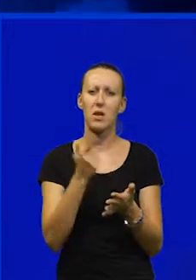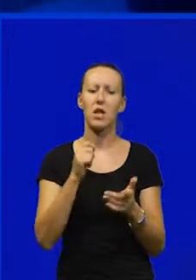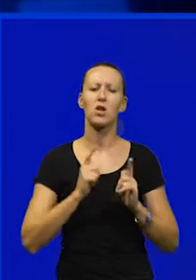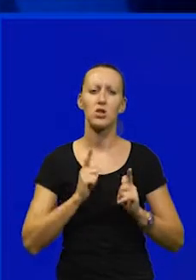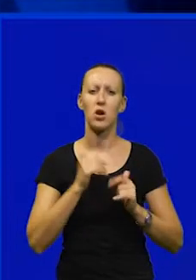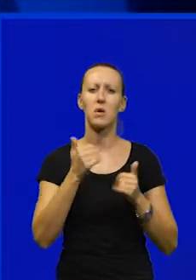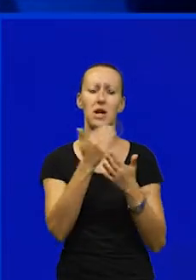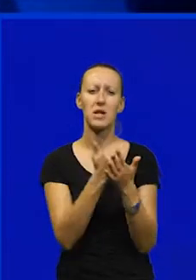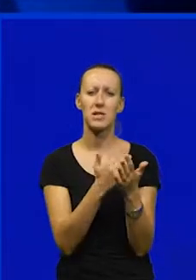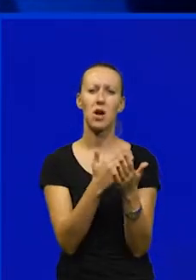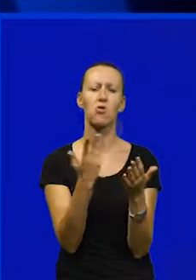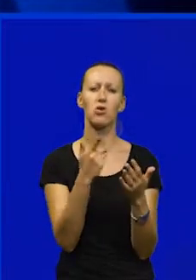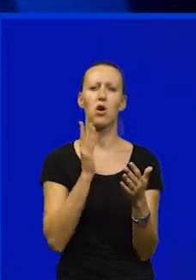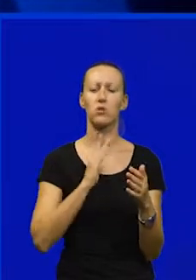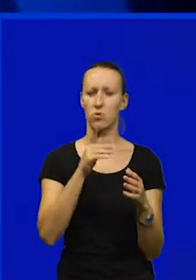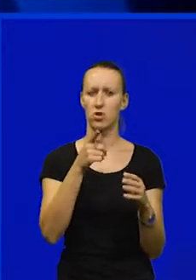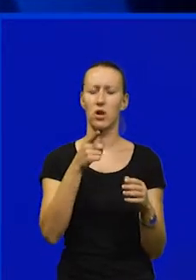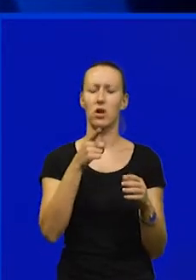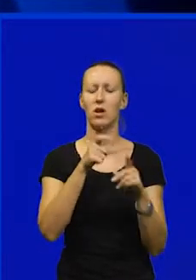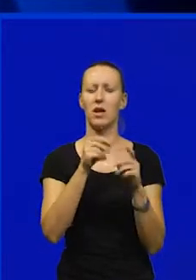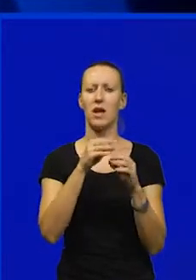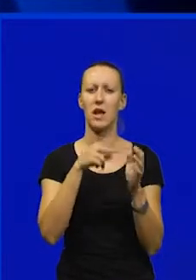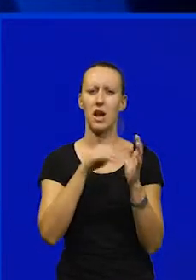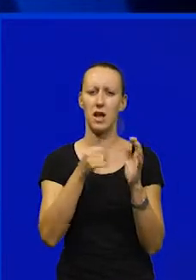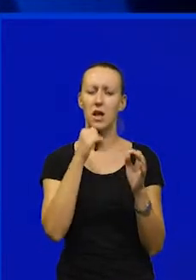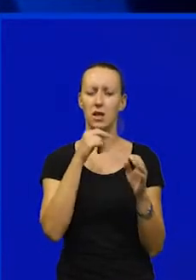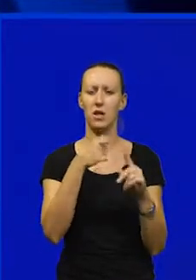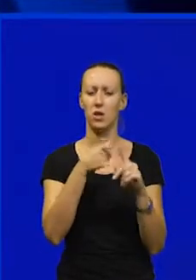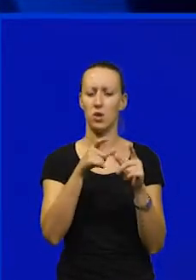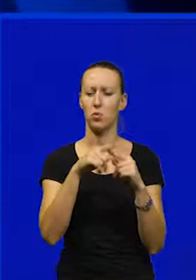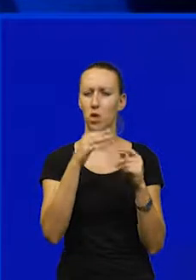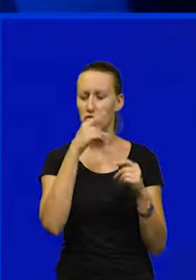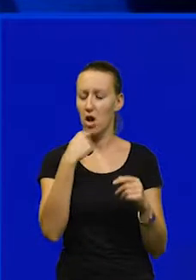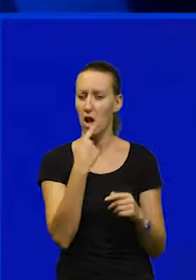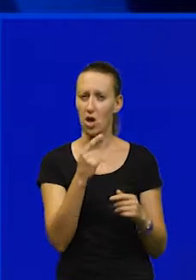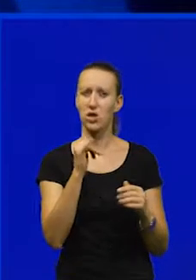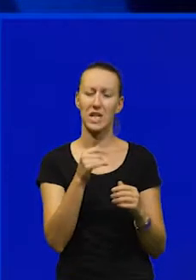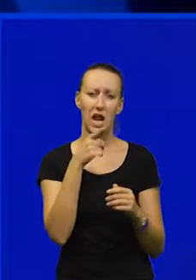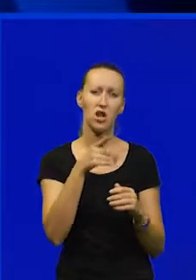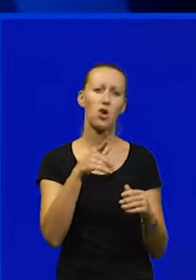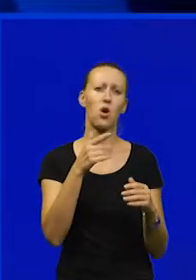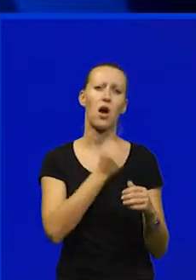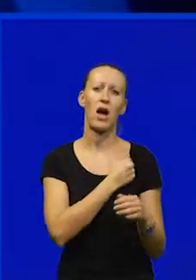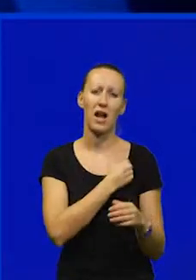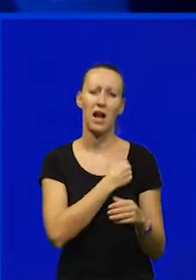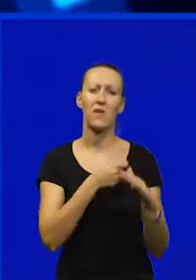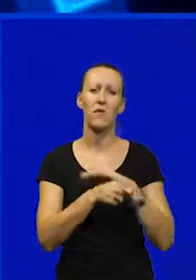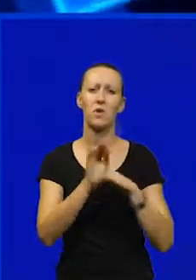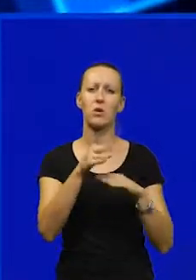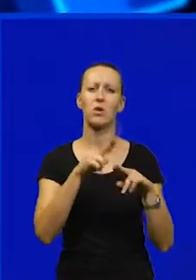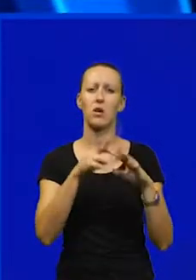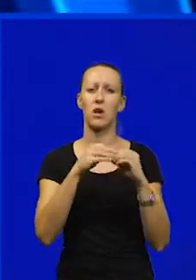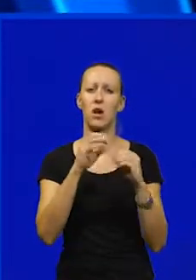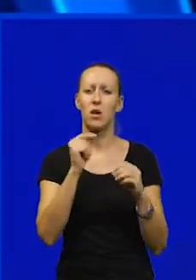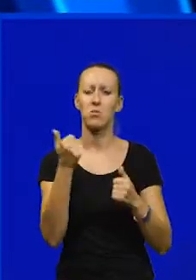očekamo ili zakonski okvirište gospođa Derenja i gospođa Kutlača rekao da li je to garanski fond preko habora